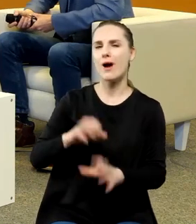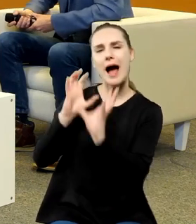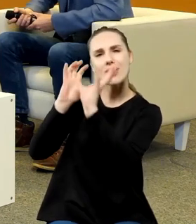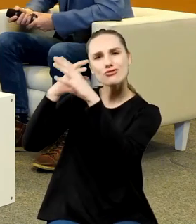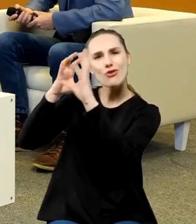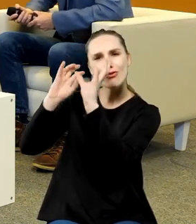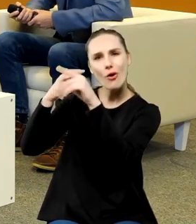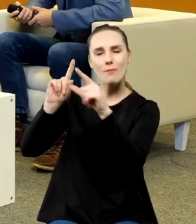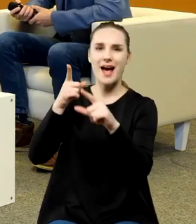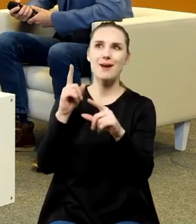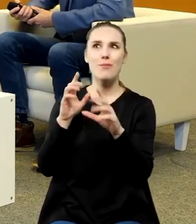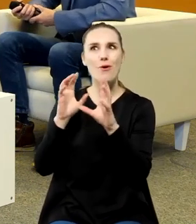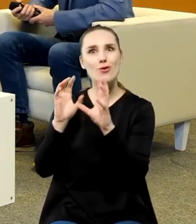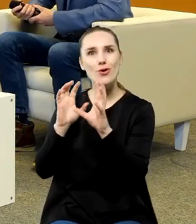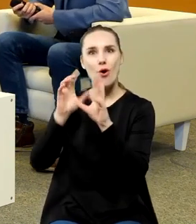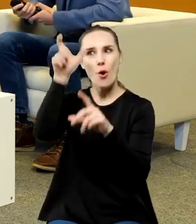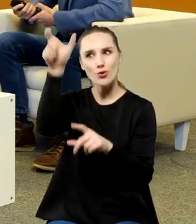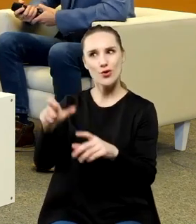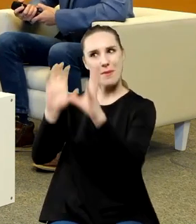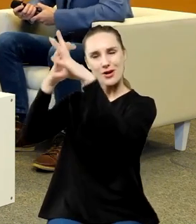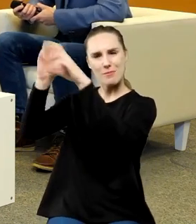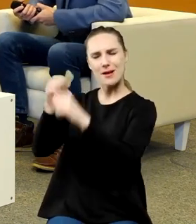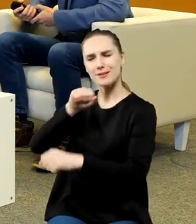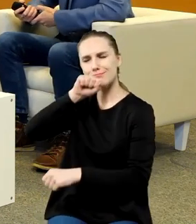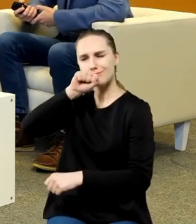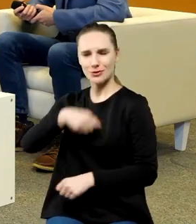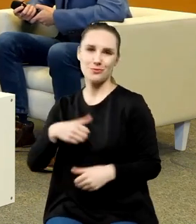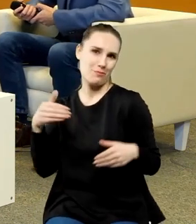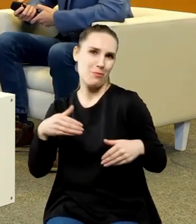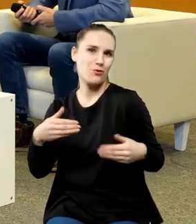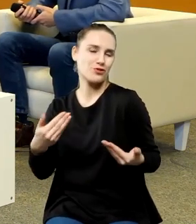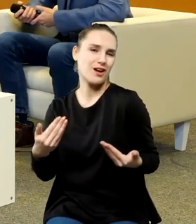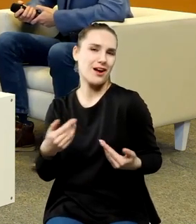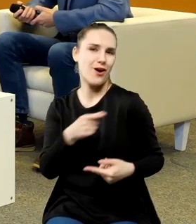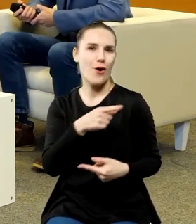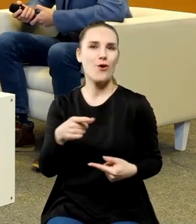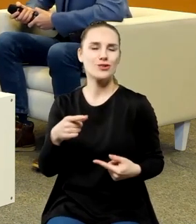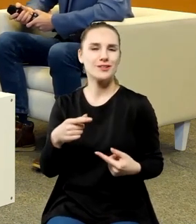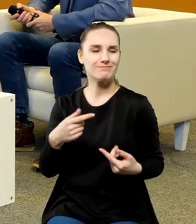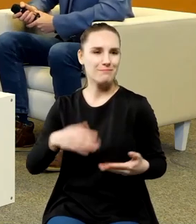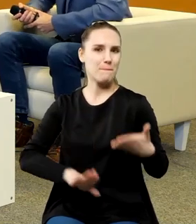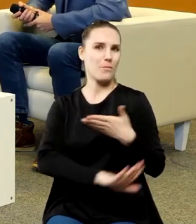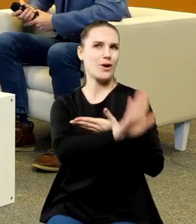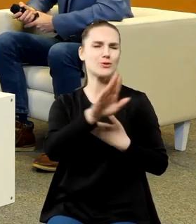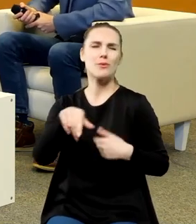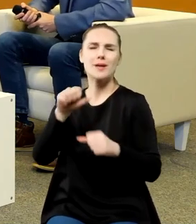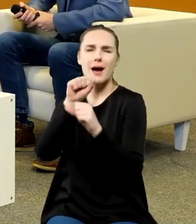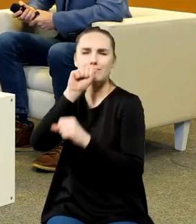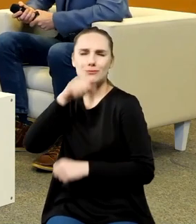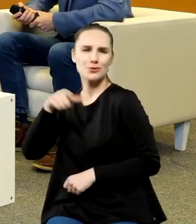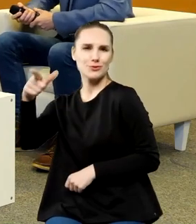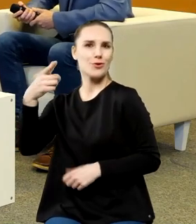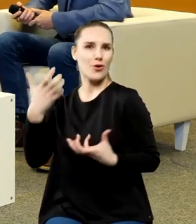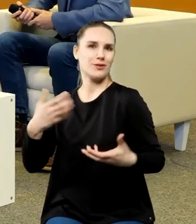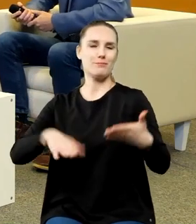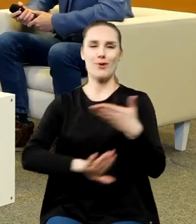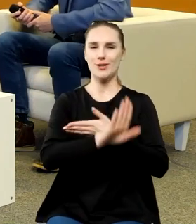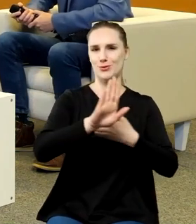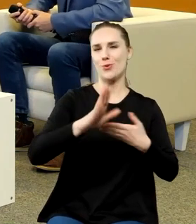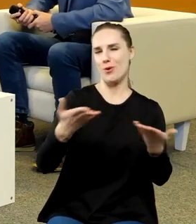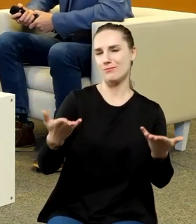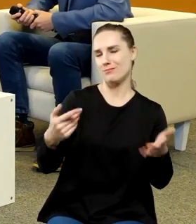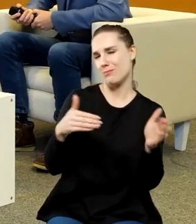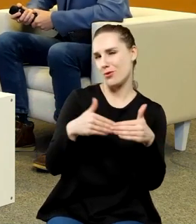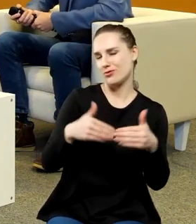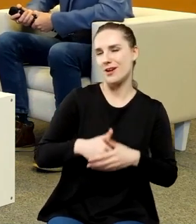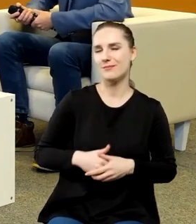w Koperniku i po prostu w ten sposób miłość do tego człowieka albo do astronomii